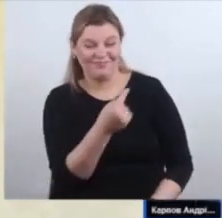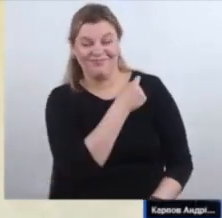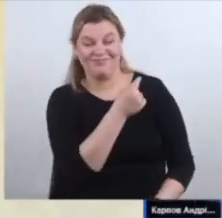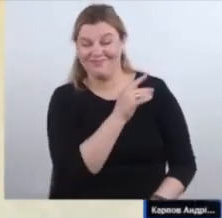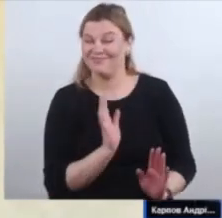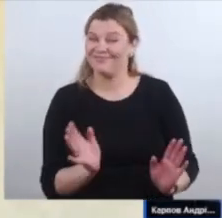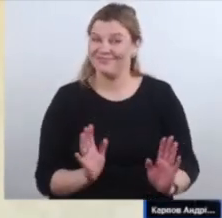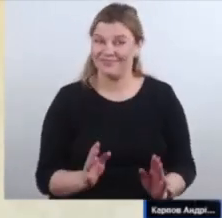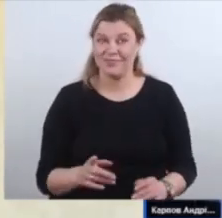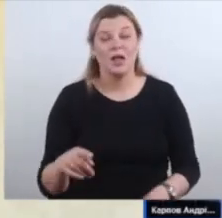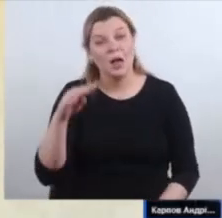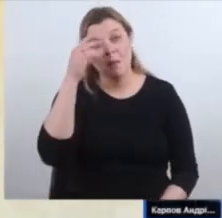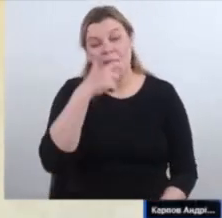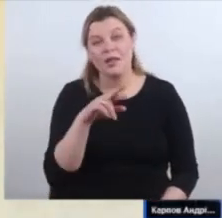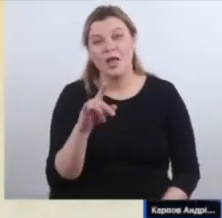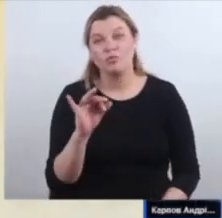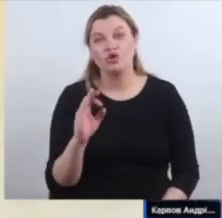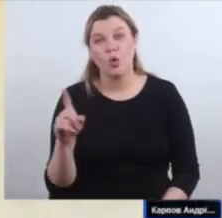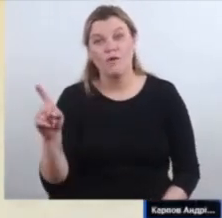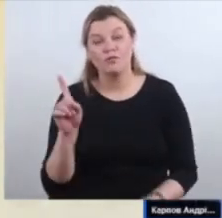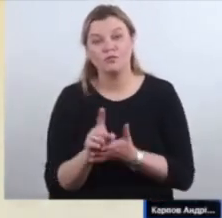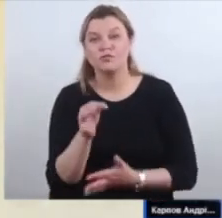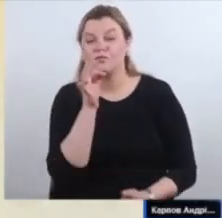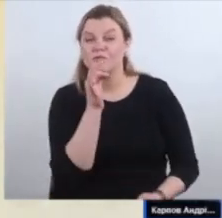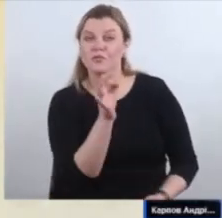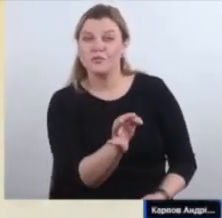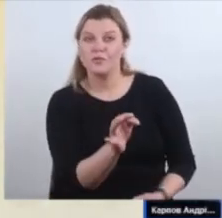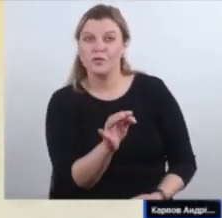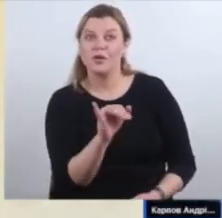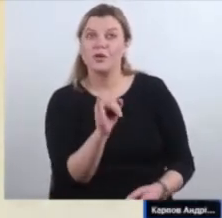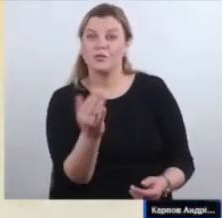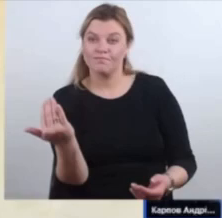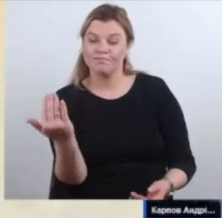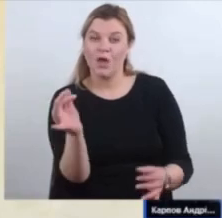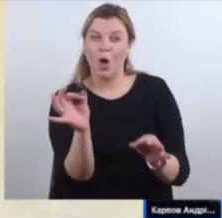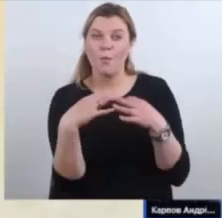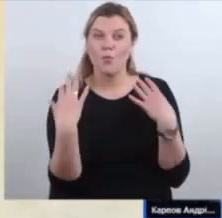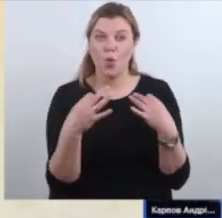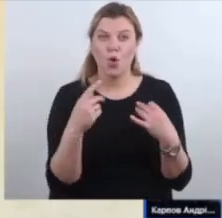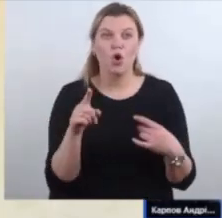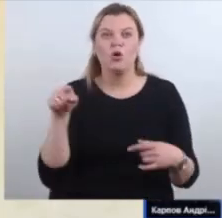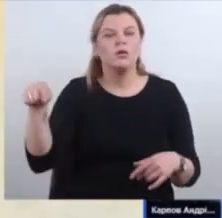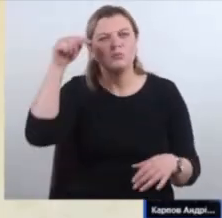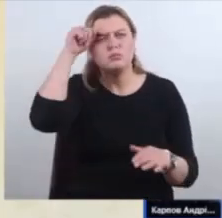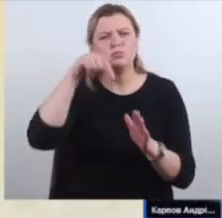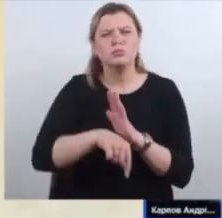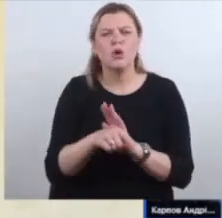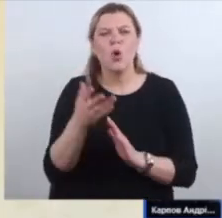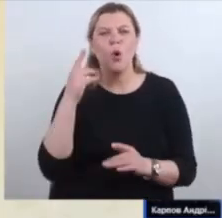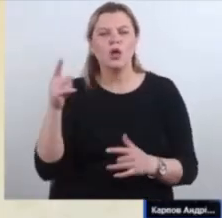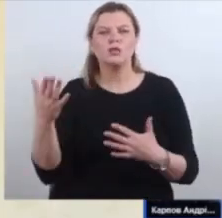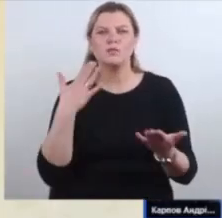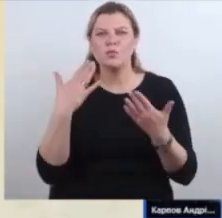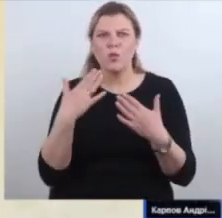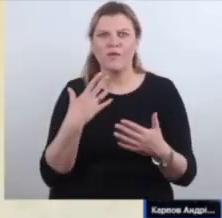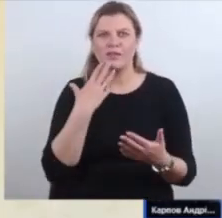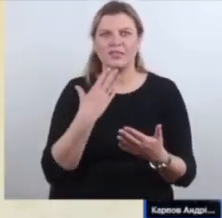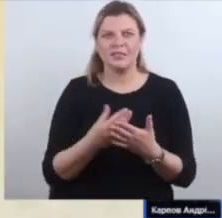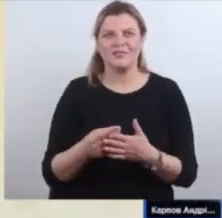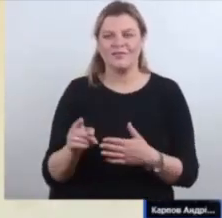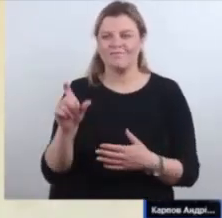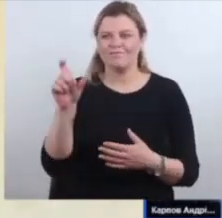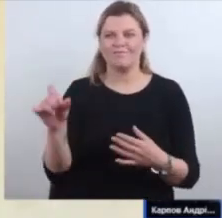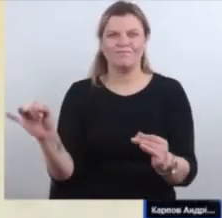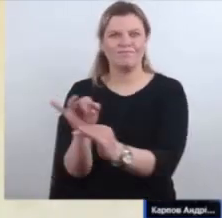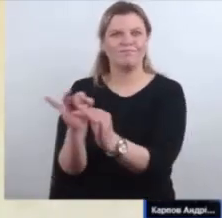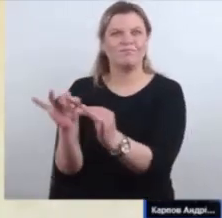по-перше, прокоментувати цю ситуацію і пояснити, що він мав на увазі, коли він спілкувався зі своїм співрозмовником